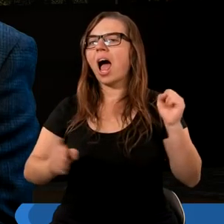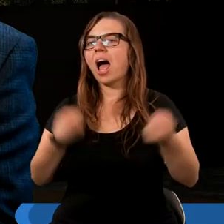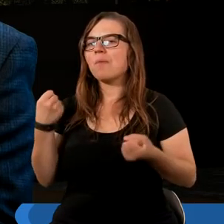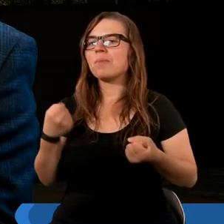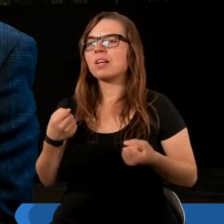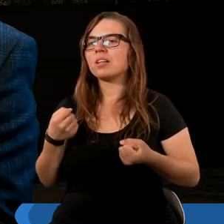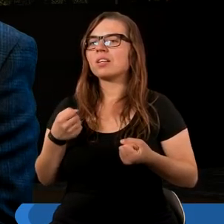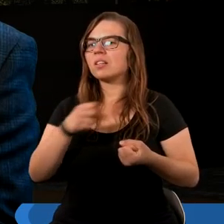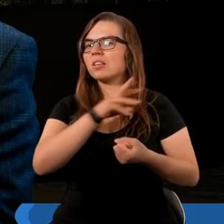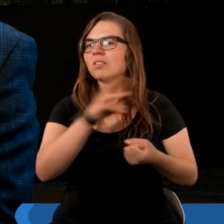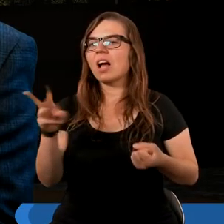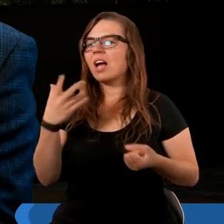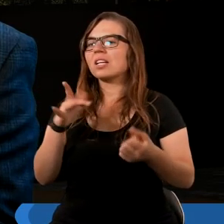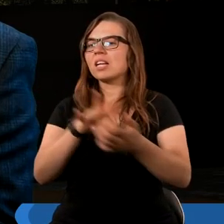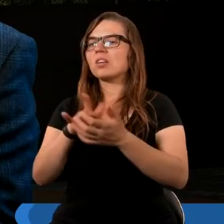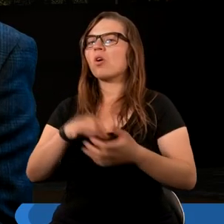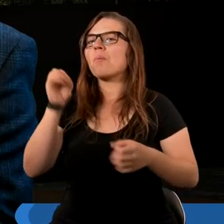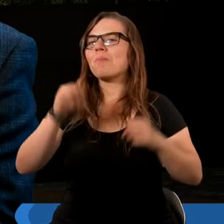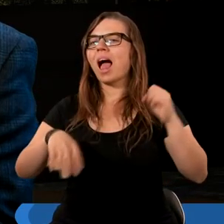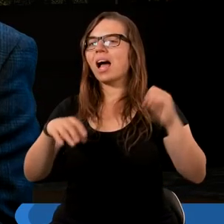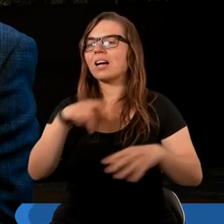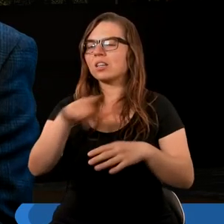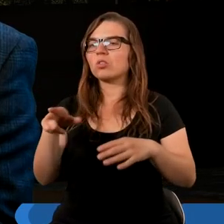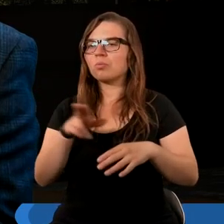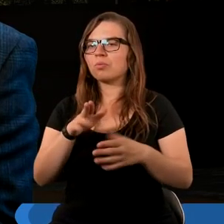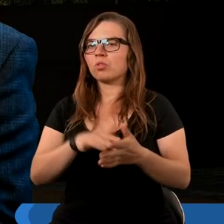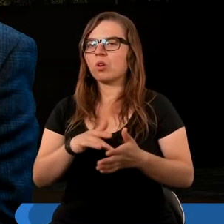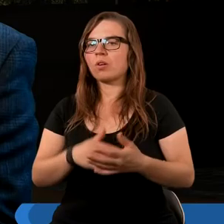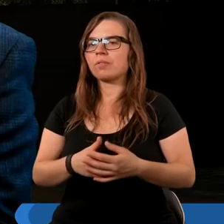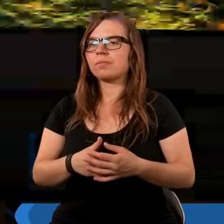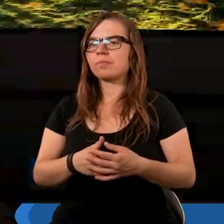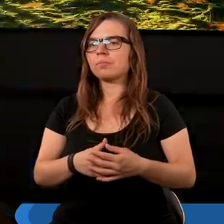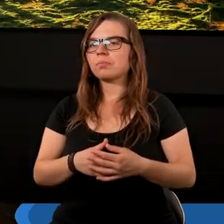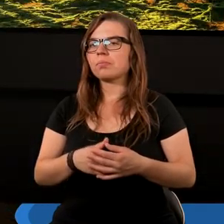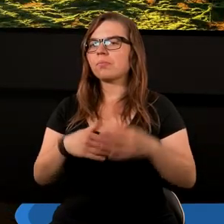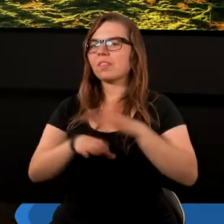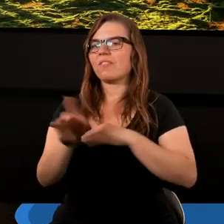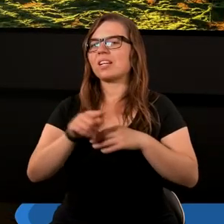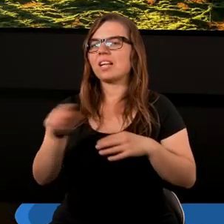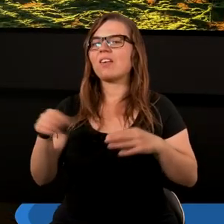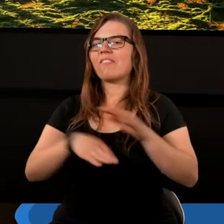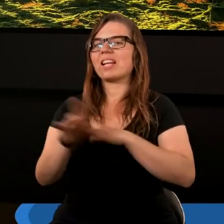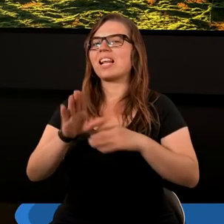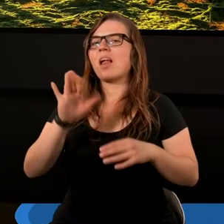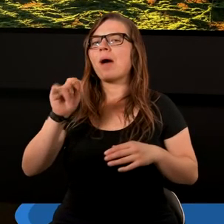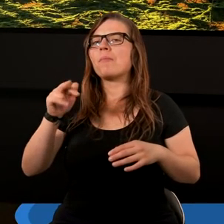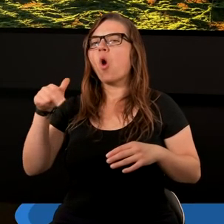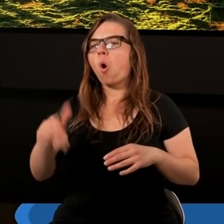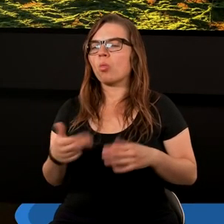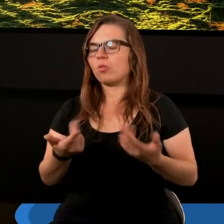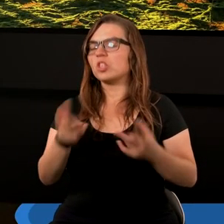aby was nie dotknęły plagi na niego spadające. Wyjdźcie z niego, wyjdźcie z Babilonu.